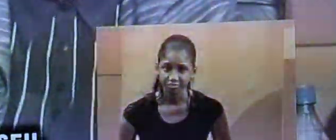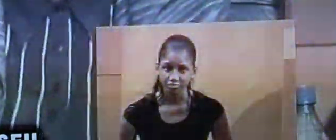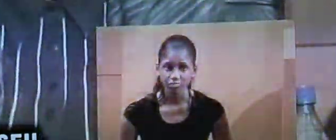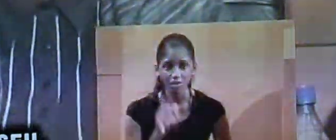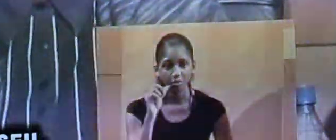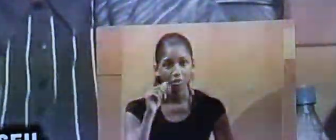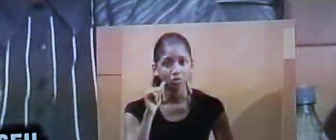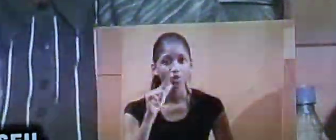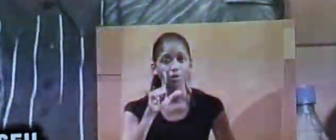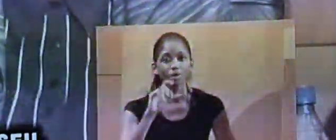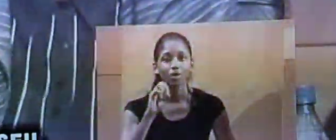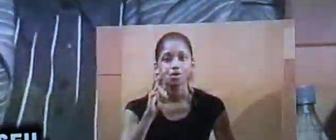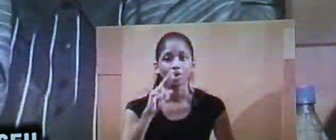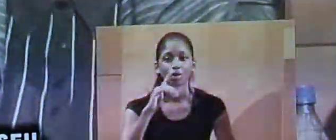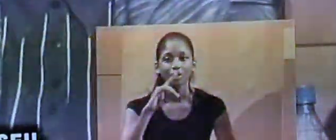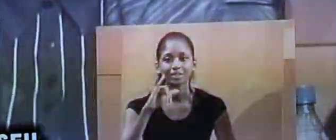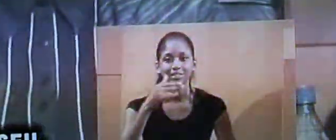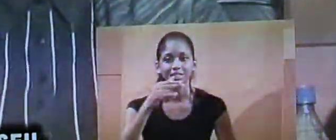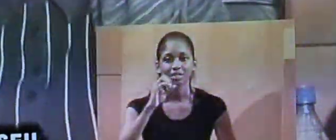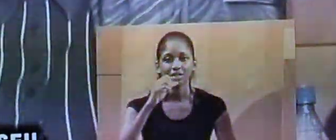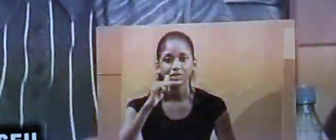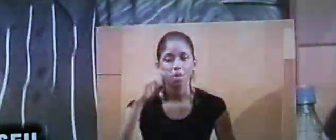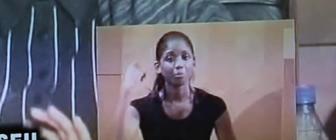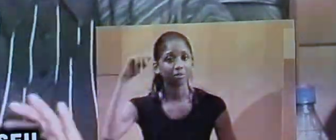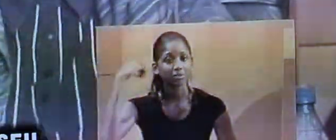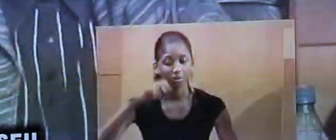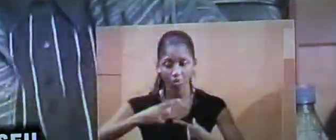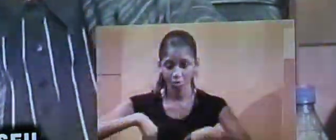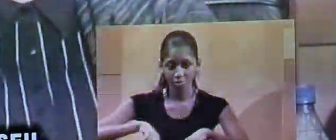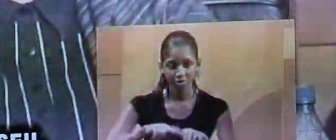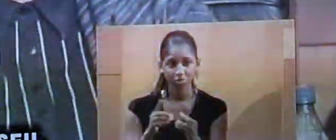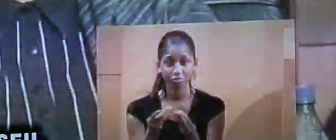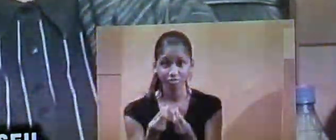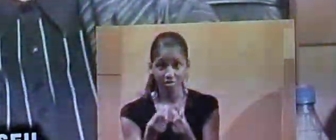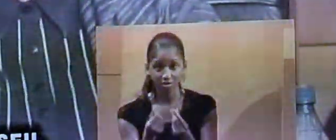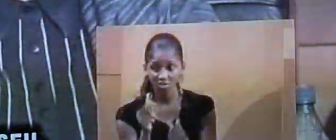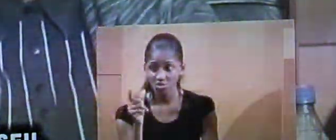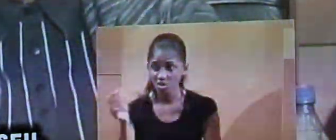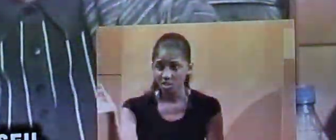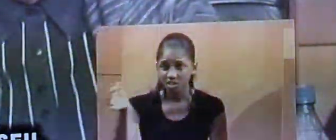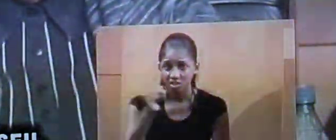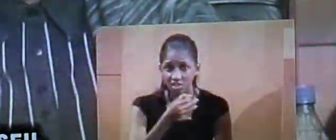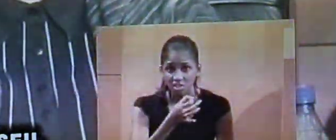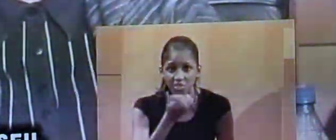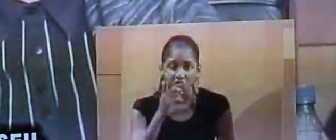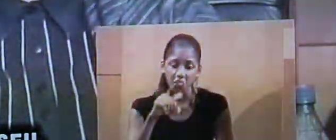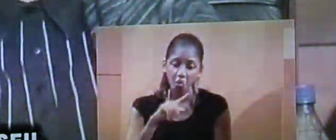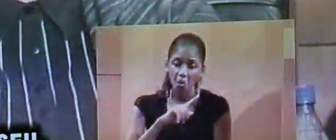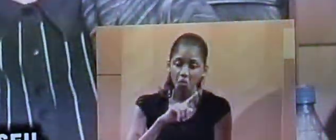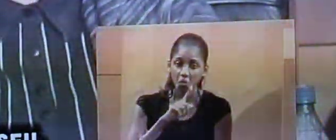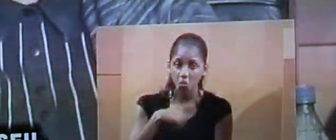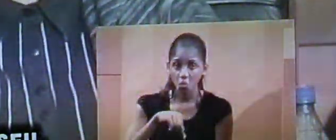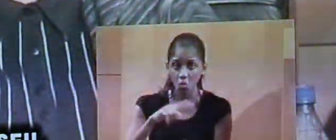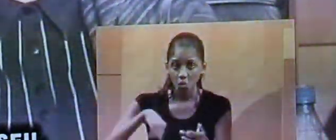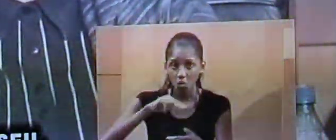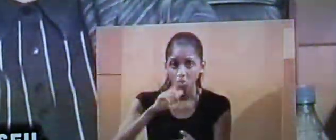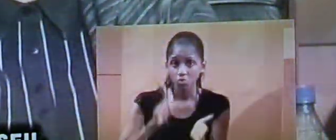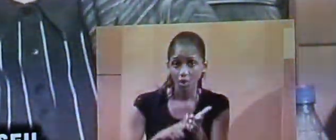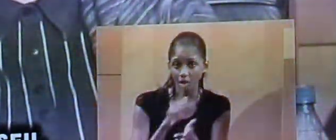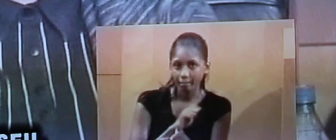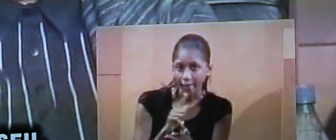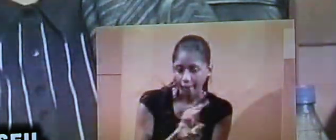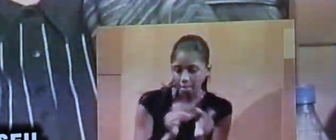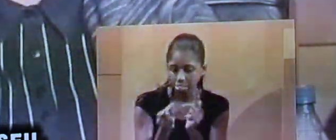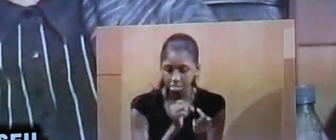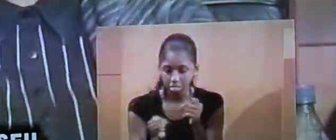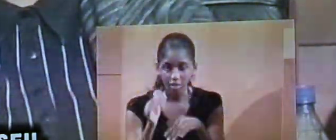Lordineau, le président de la commission finance, il a dit que nous n'avons pas appliqué les règles que